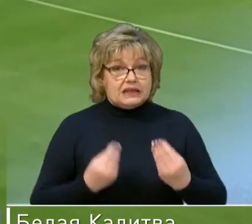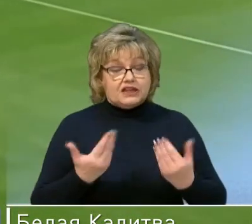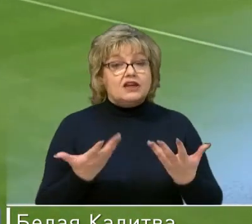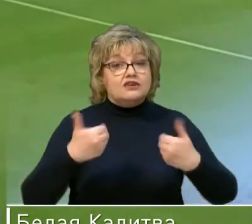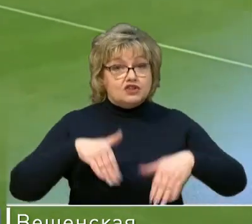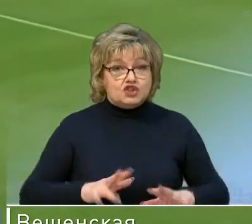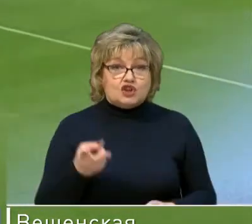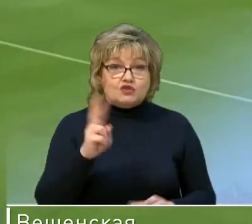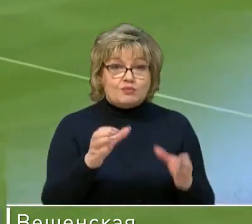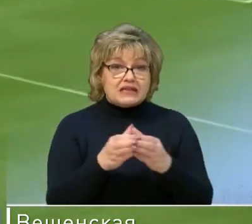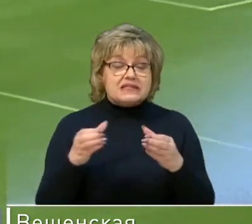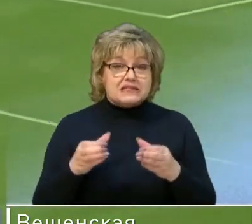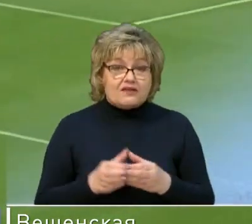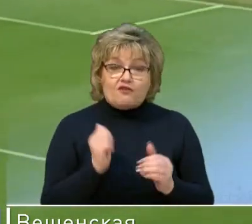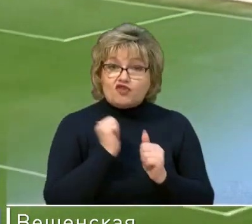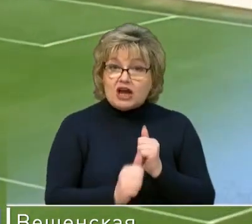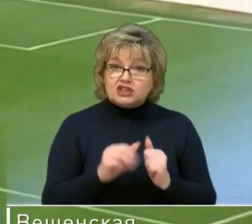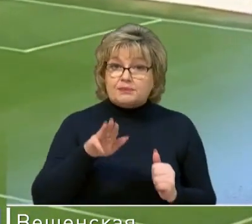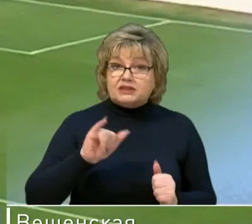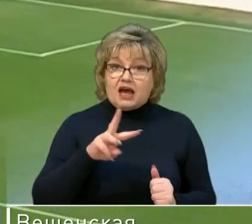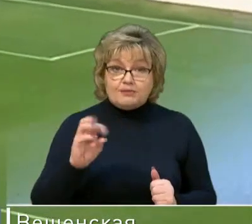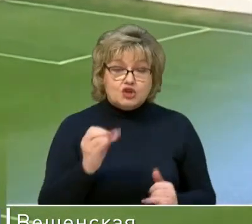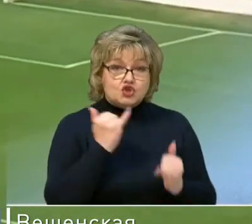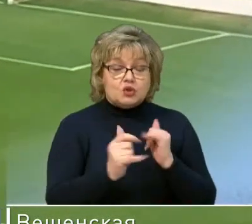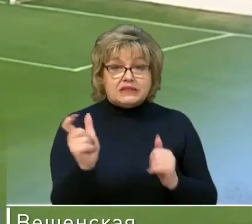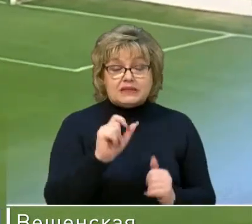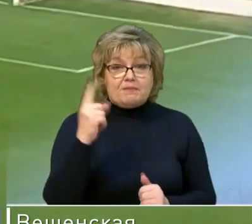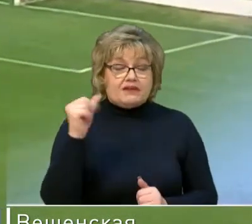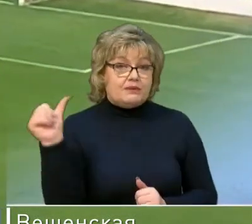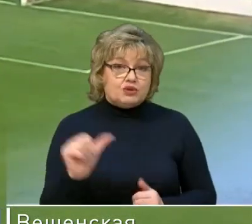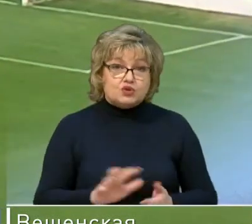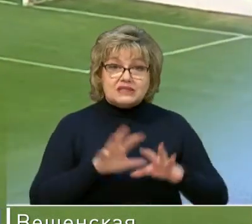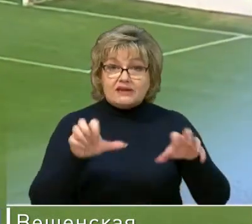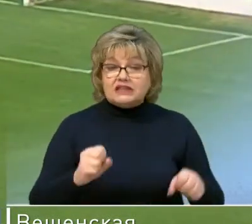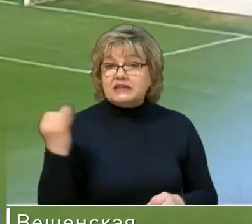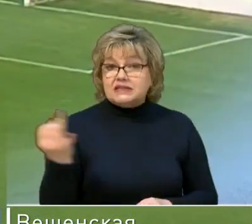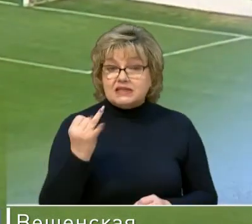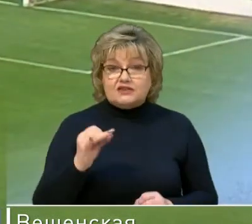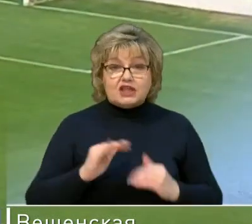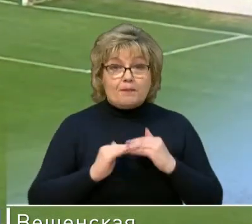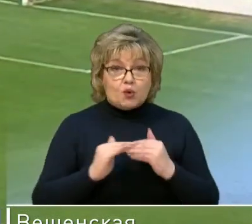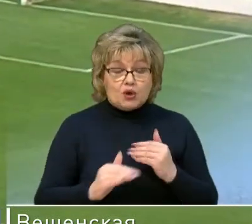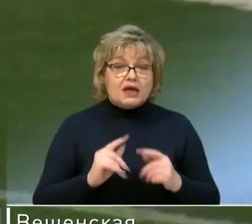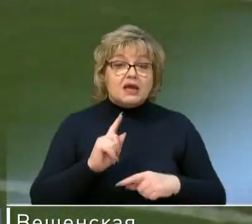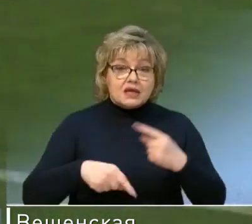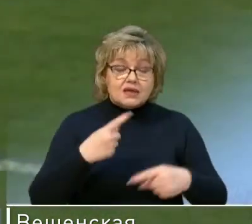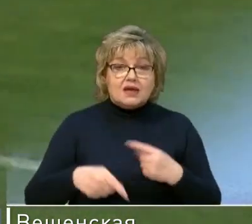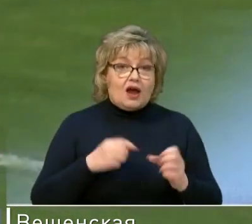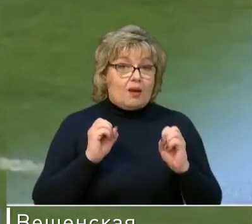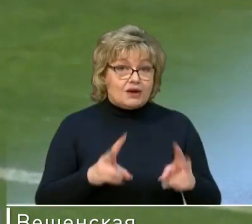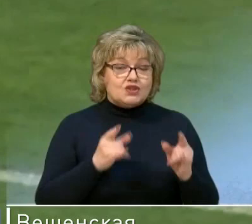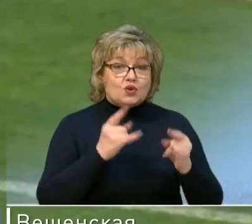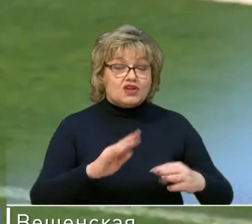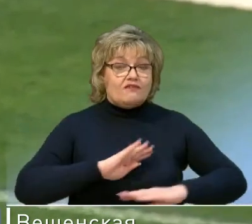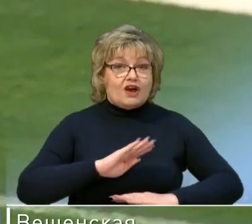решение играть двумя составами в каждом тайме. Желтый-синий с первых минут завладели инициативой на поле и раз за разом опасно